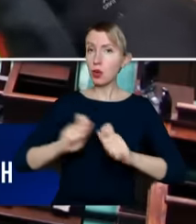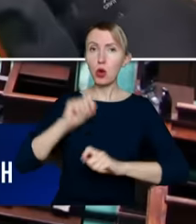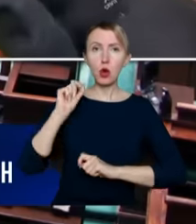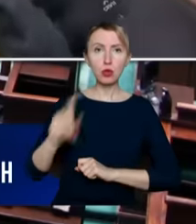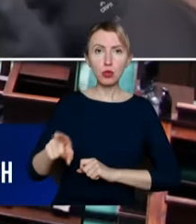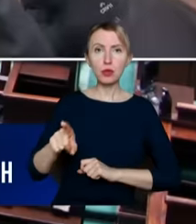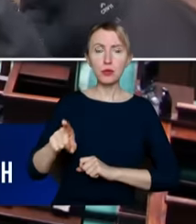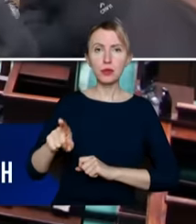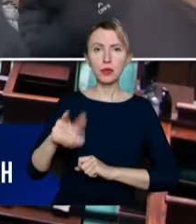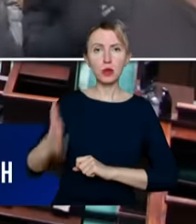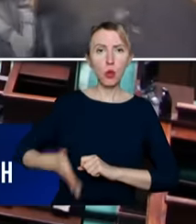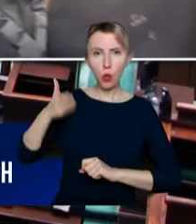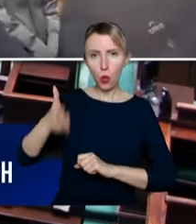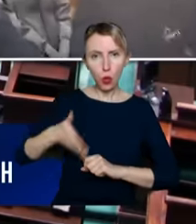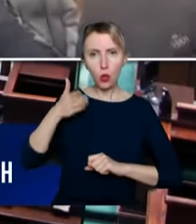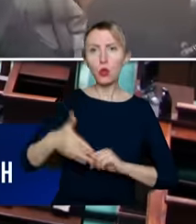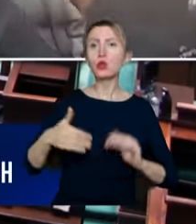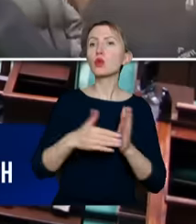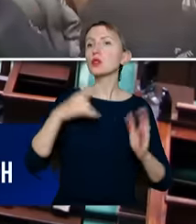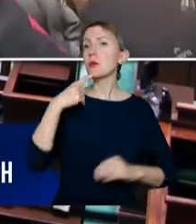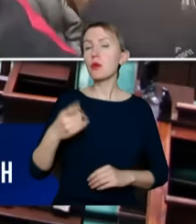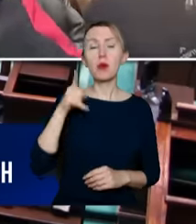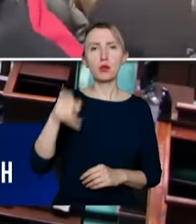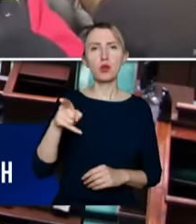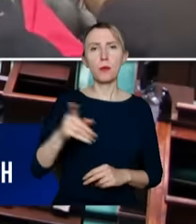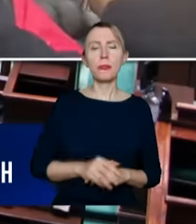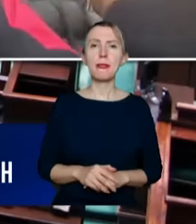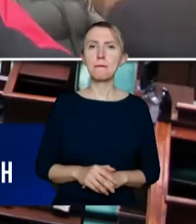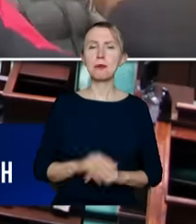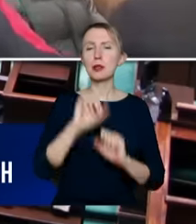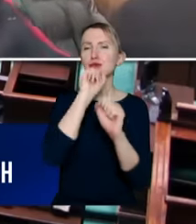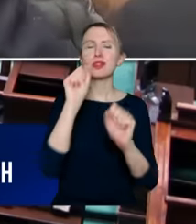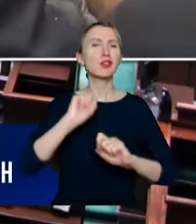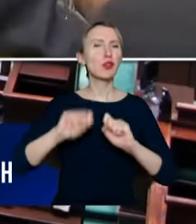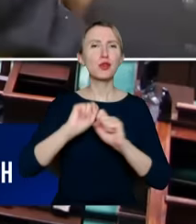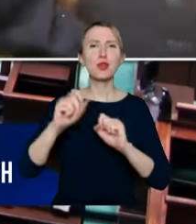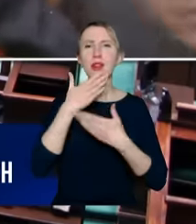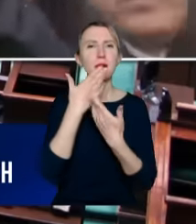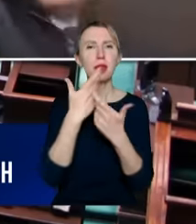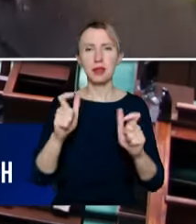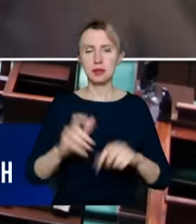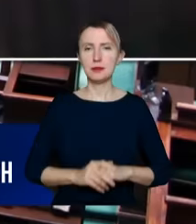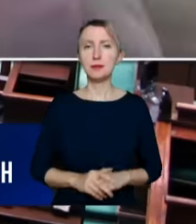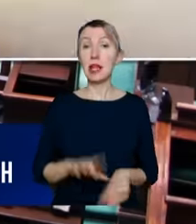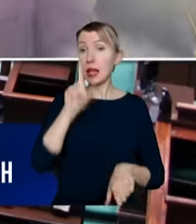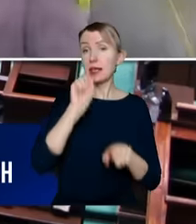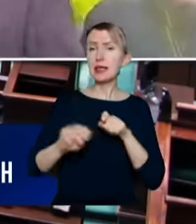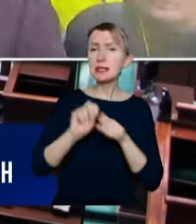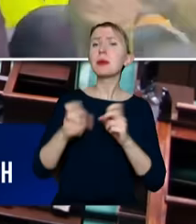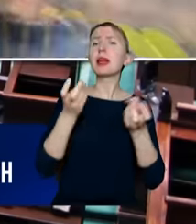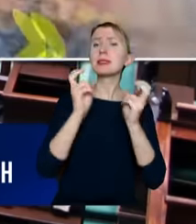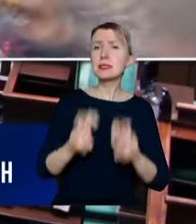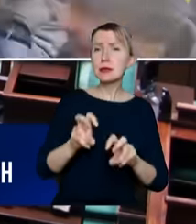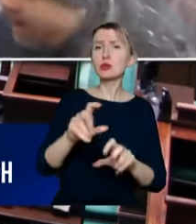torowy, gdzie trzeba powiedzieć, że tutaj tak naprawdę żadnej kontroli nie ma. Inspekcje, które niby są powołane przez